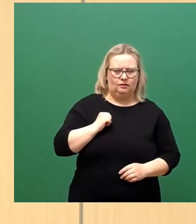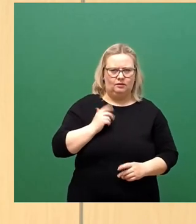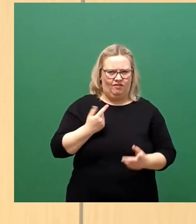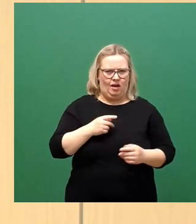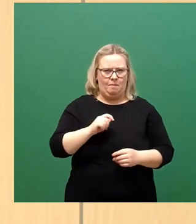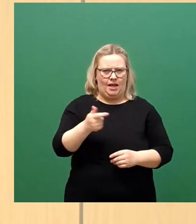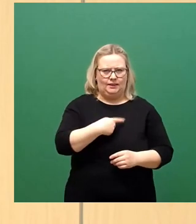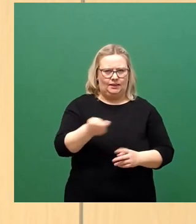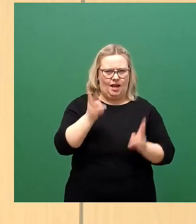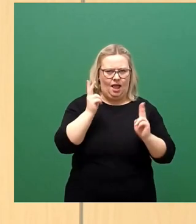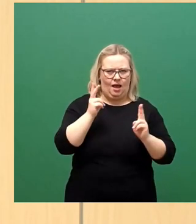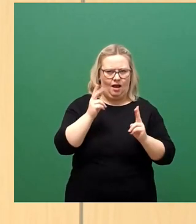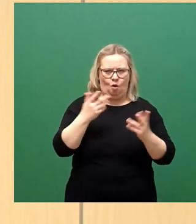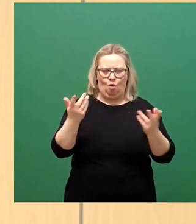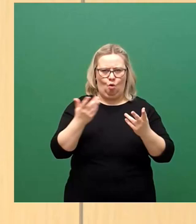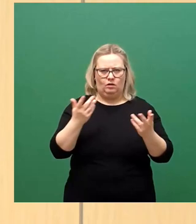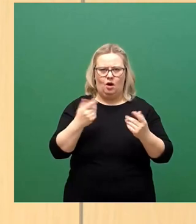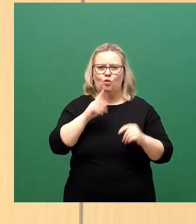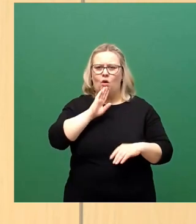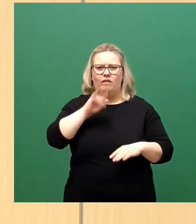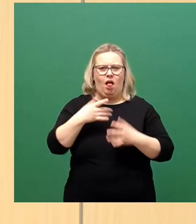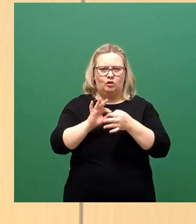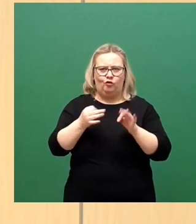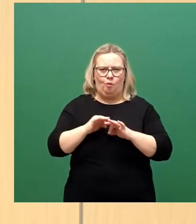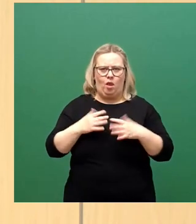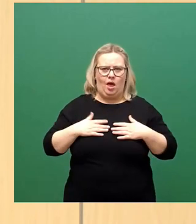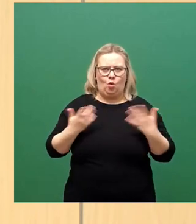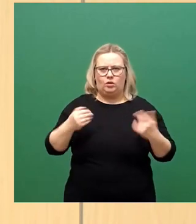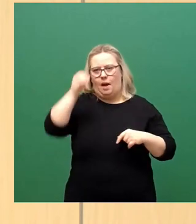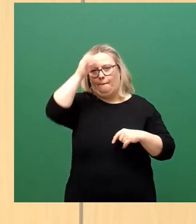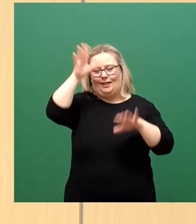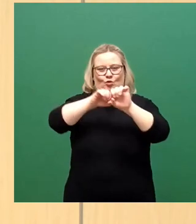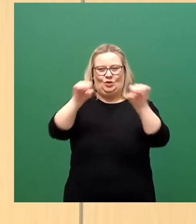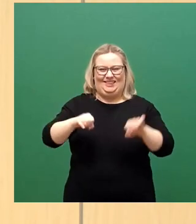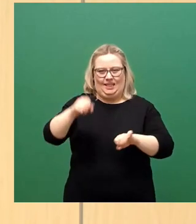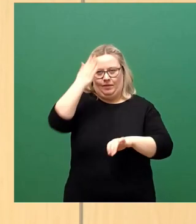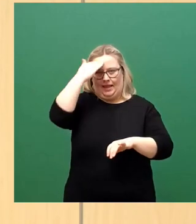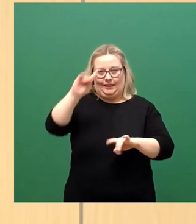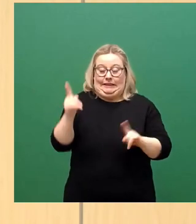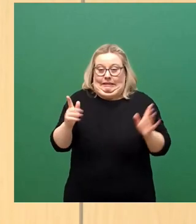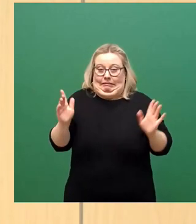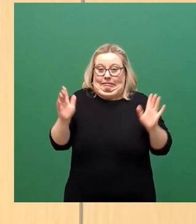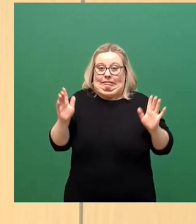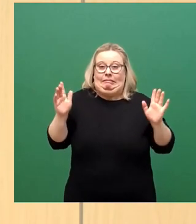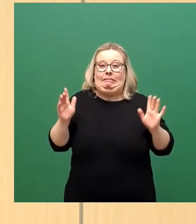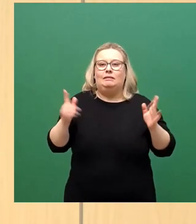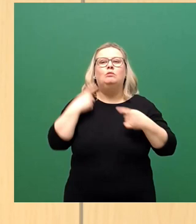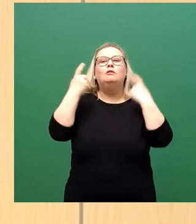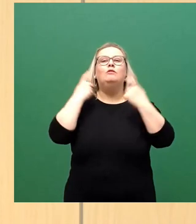oder ob das einfach nur ein Versehenes, Unkenntnis im Bildungssystem, keine Ahnung. Also ich stelle nur mal diese Merkwürdigkeit fest.